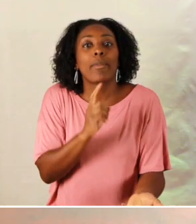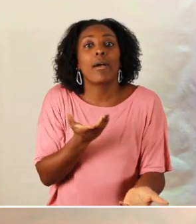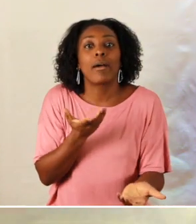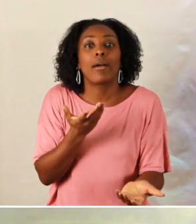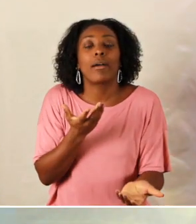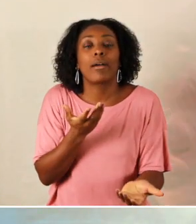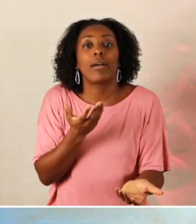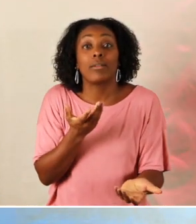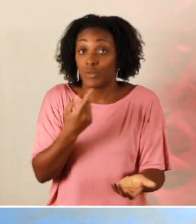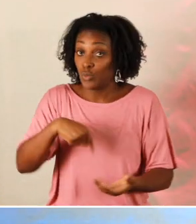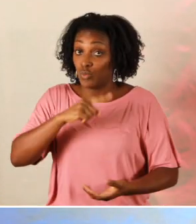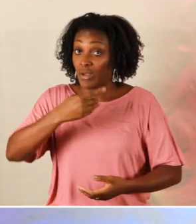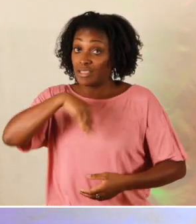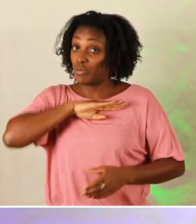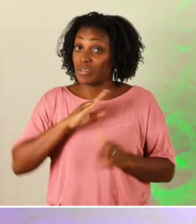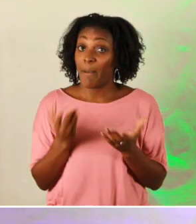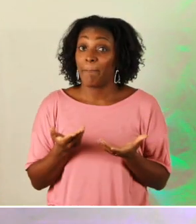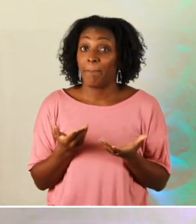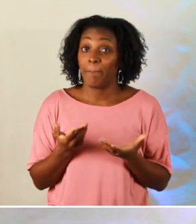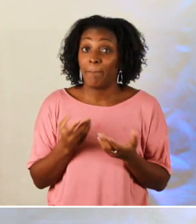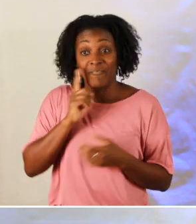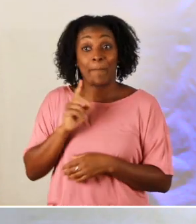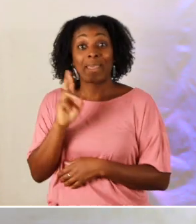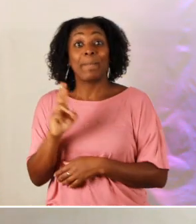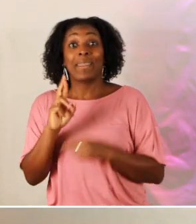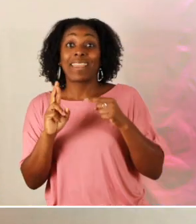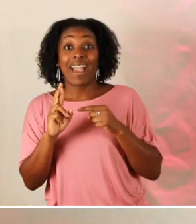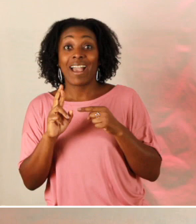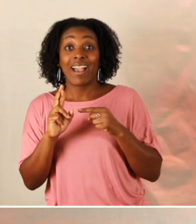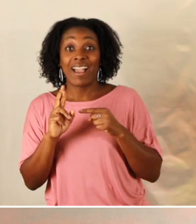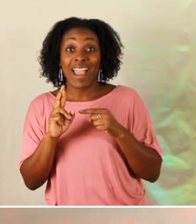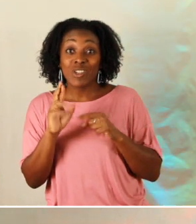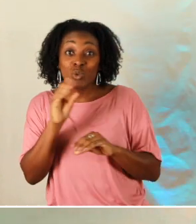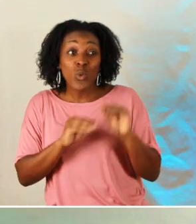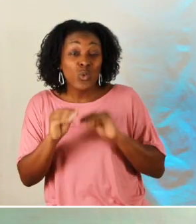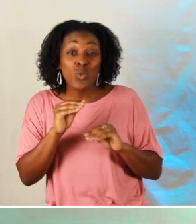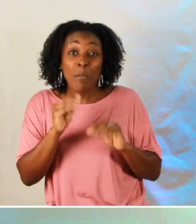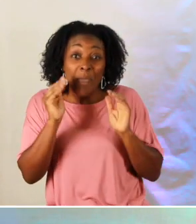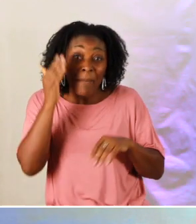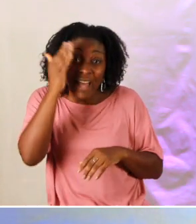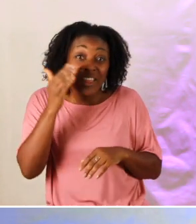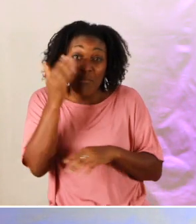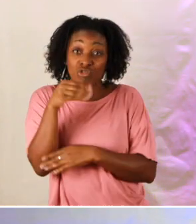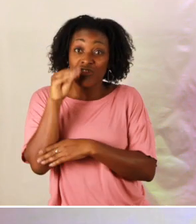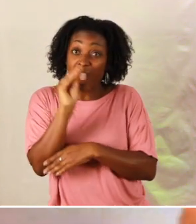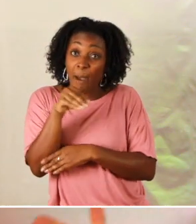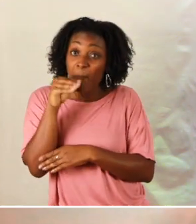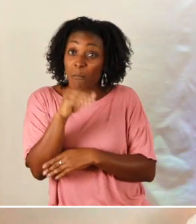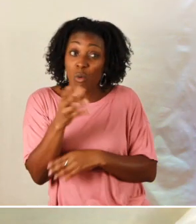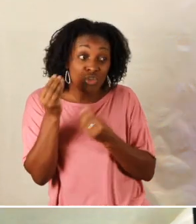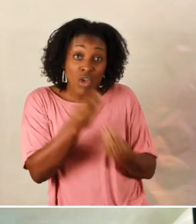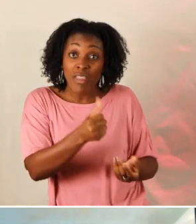et se perd parfois et nous sommes responsables rébeca s'est sentie responsable même jusqu'au